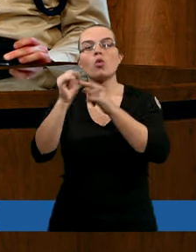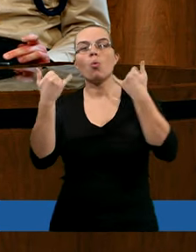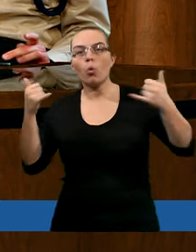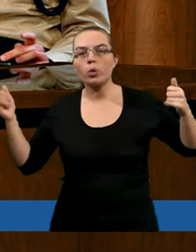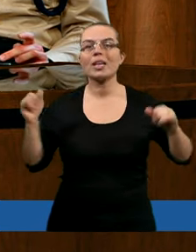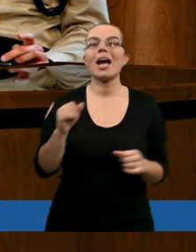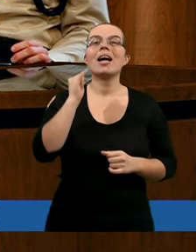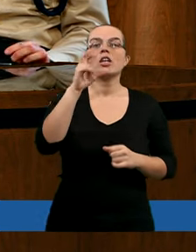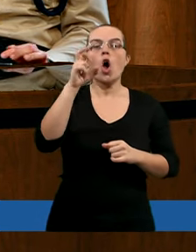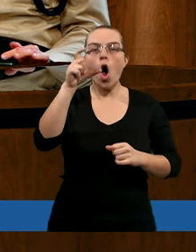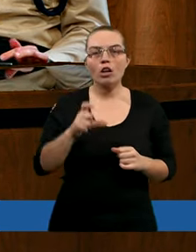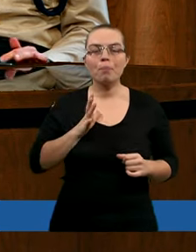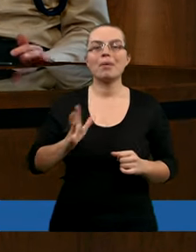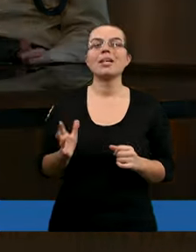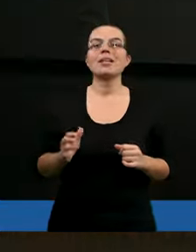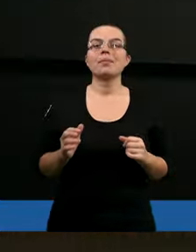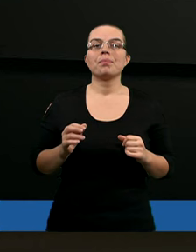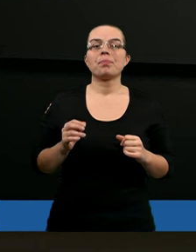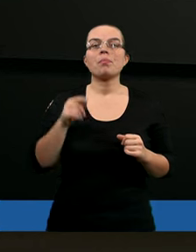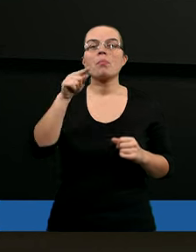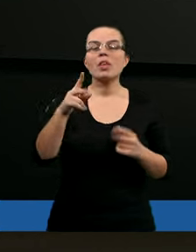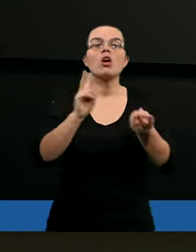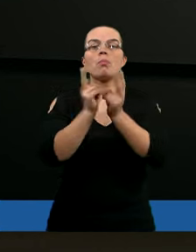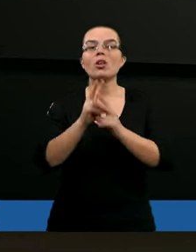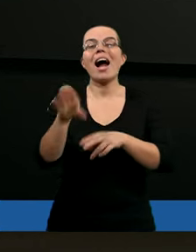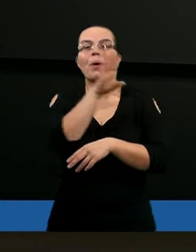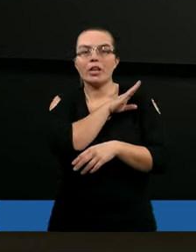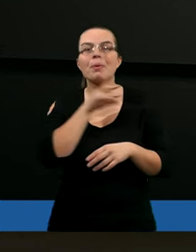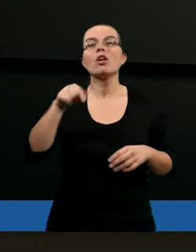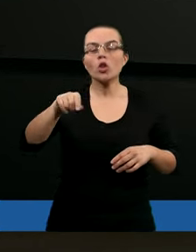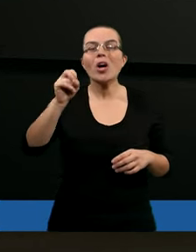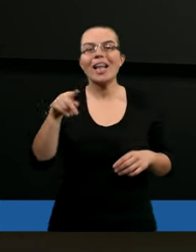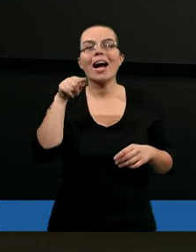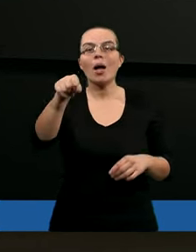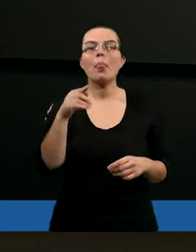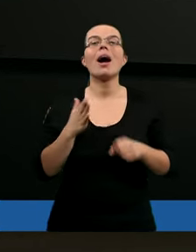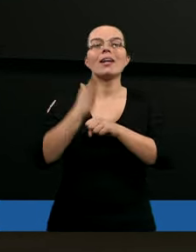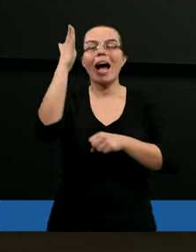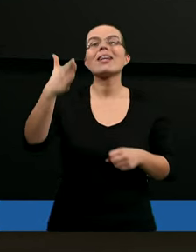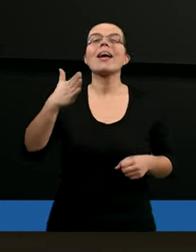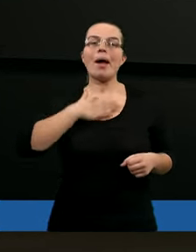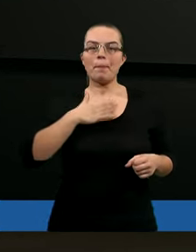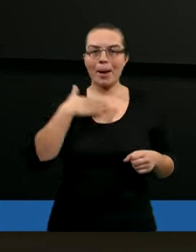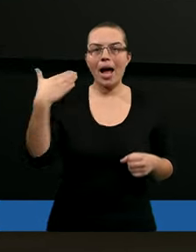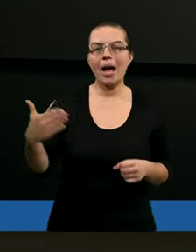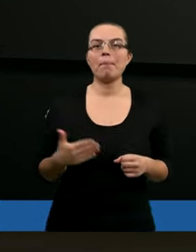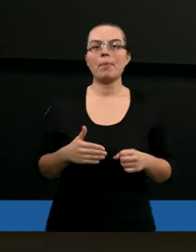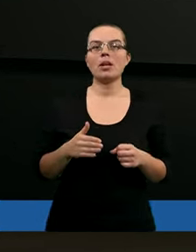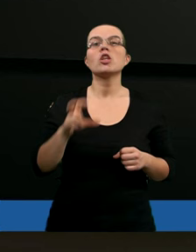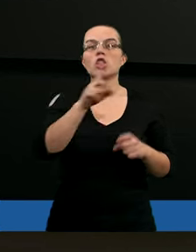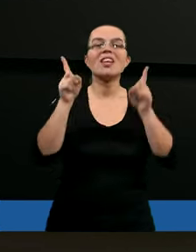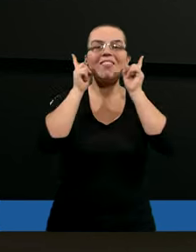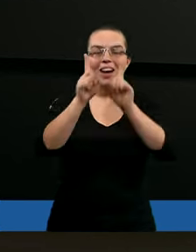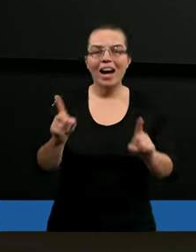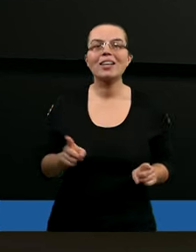choćby, choćby, Jop mówi, choćby mnie śmierć spotkała, to jednak tą nadzieję mam. I faktycznie,